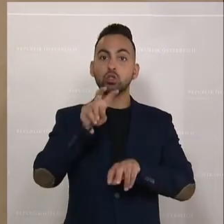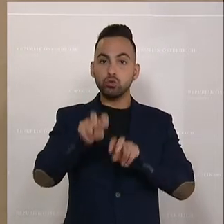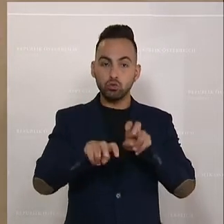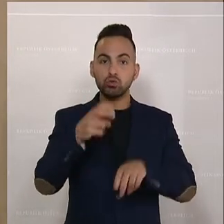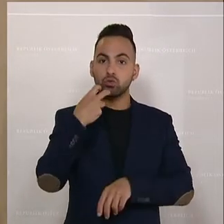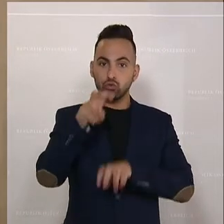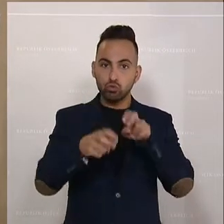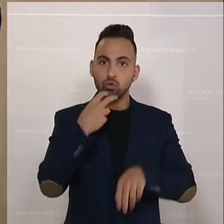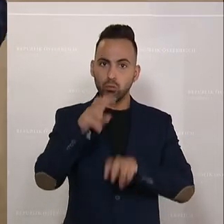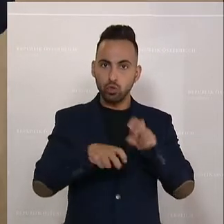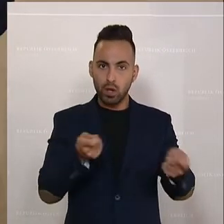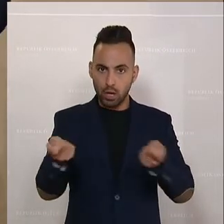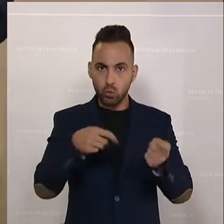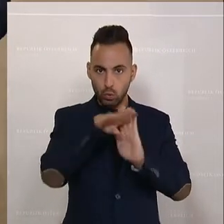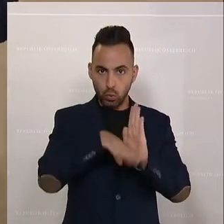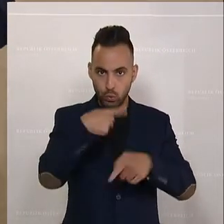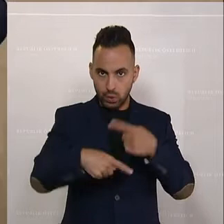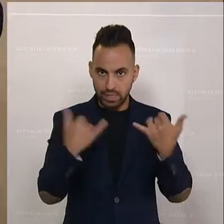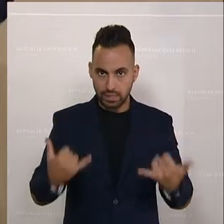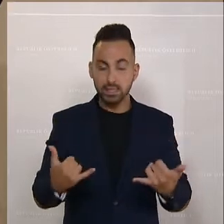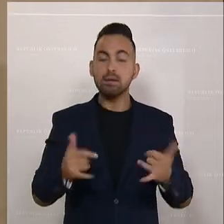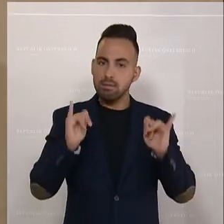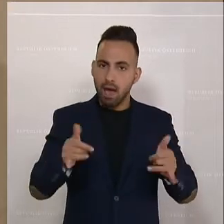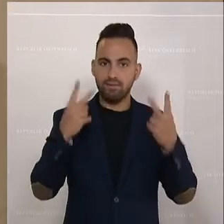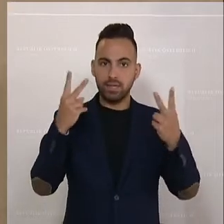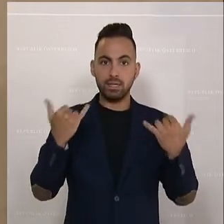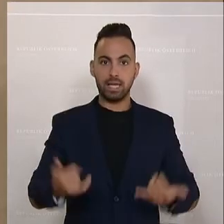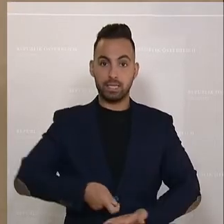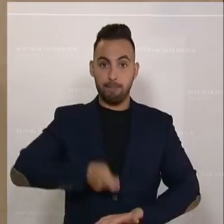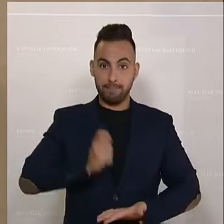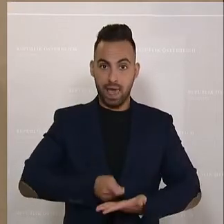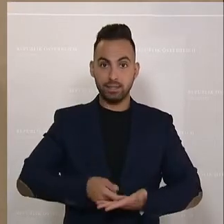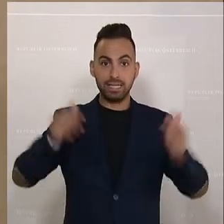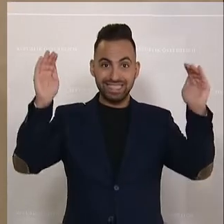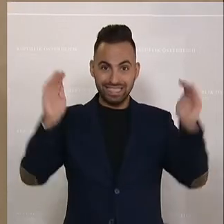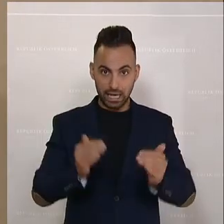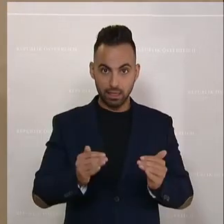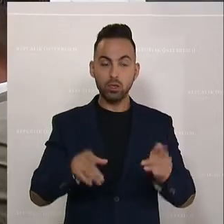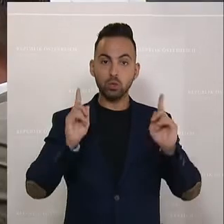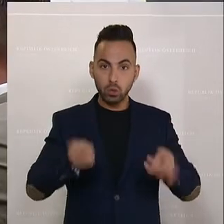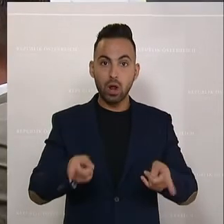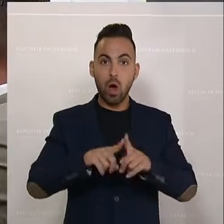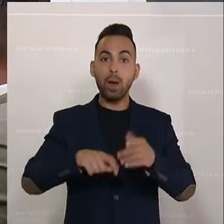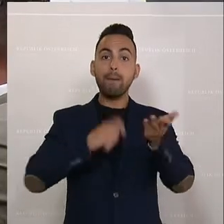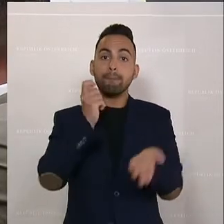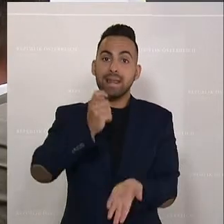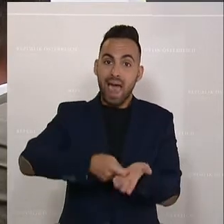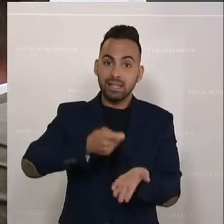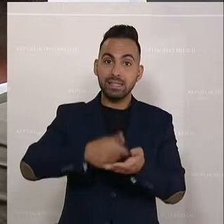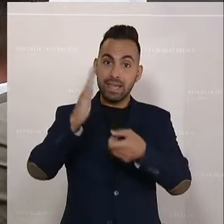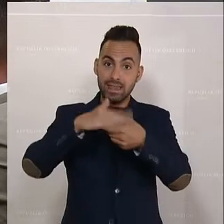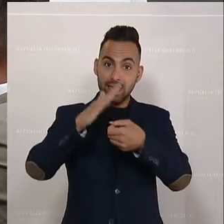unterstützen. Und ja, wir müssen wirklich möglichst viel tun, um die Preise zu senken, die Preise zu deckeln und tatsächlich